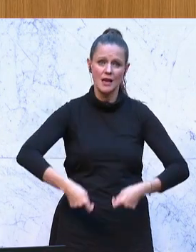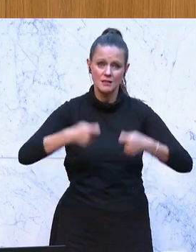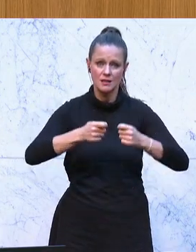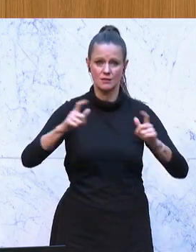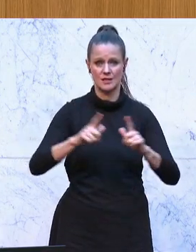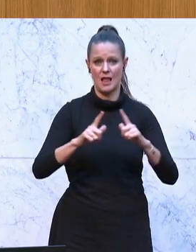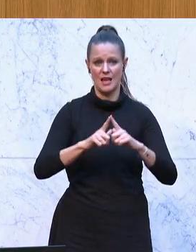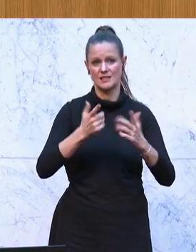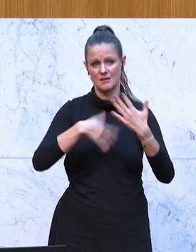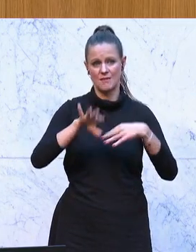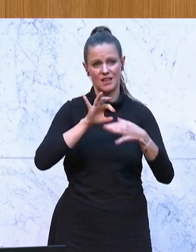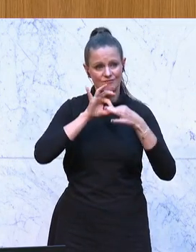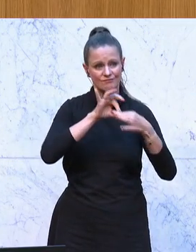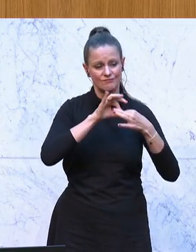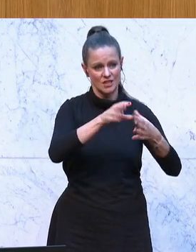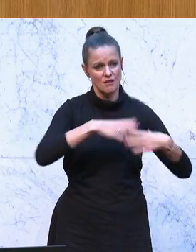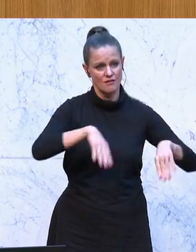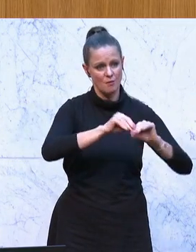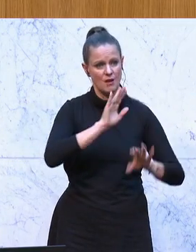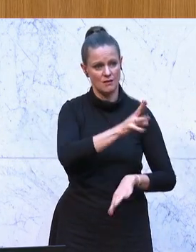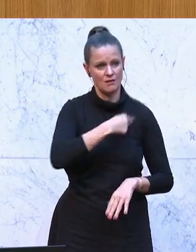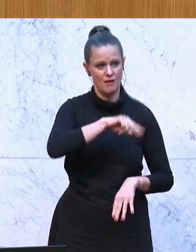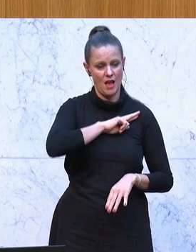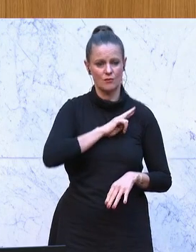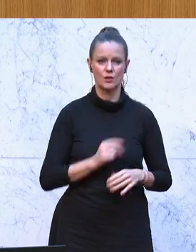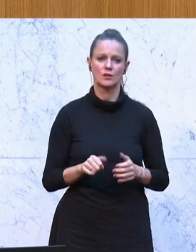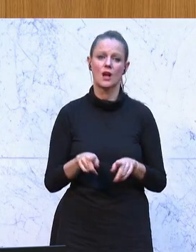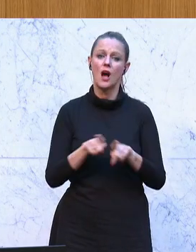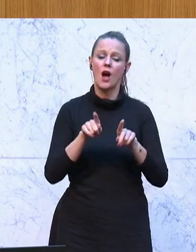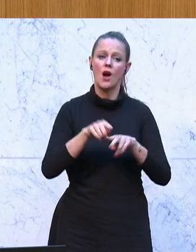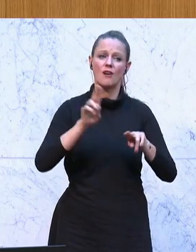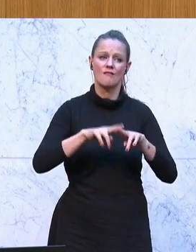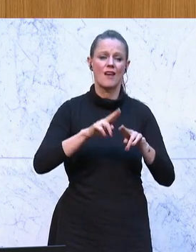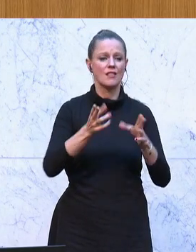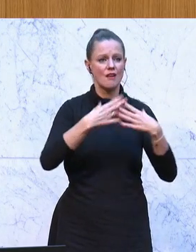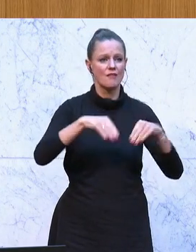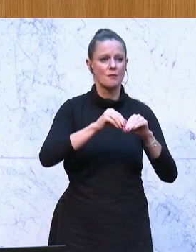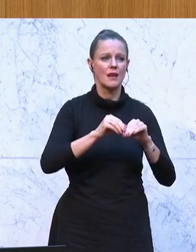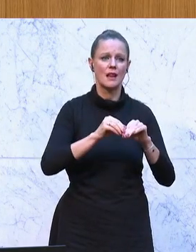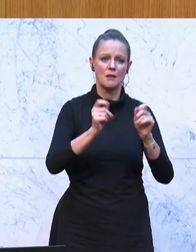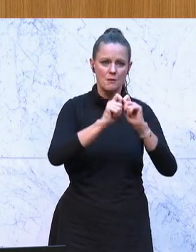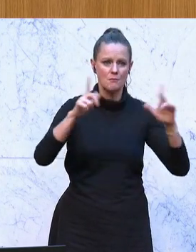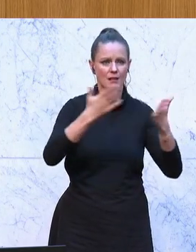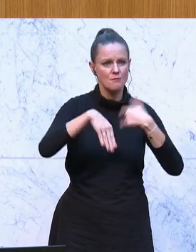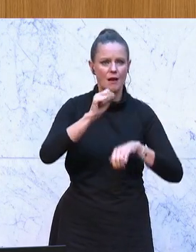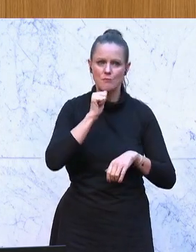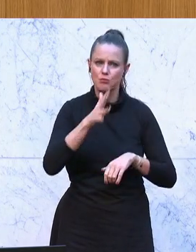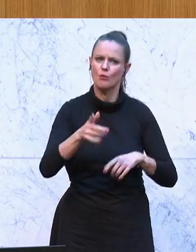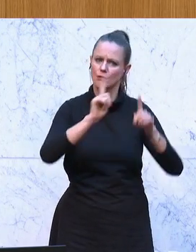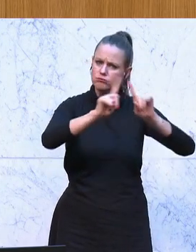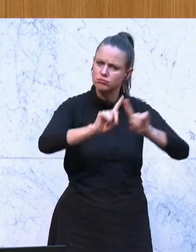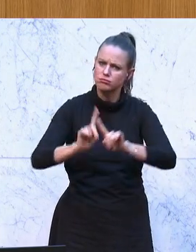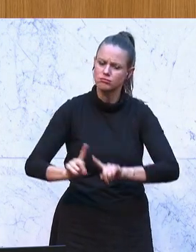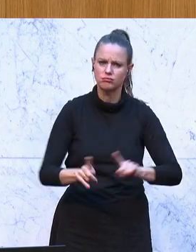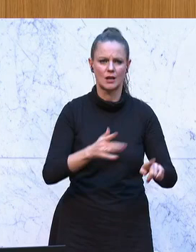ist grundsätzlich schon einmal Vorwege in eine Familie einzubringen. Auch wenn das Familienbild bunter geworden ist, viel schichtiger. Trotzdem gibt es Bereiche, wo da